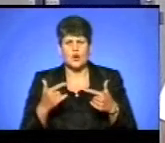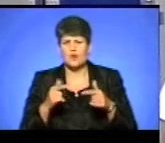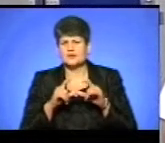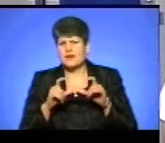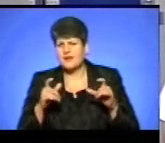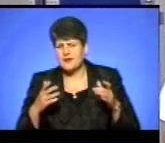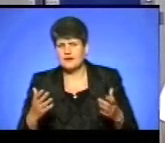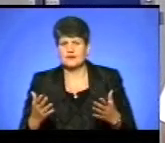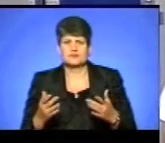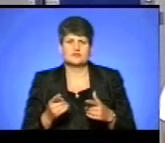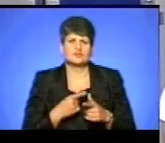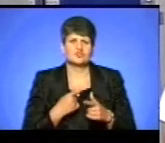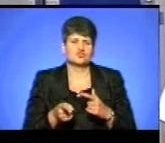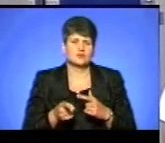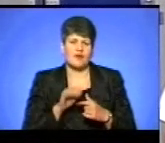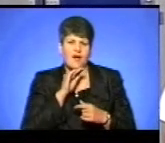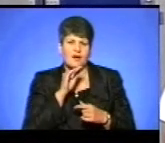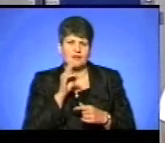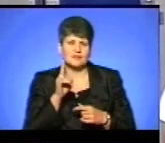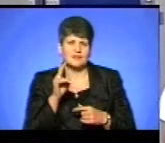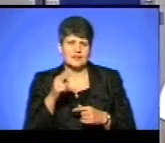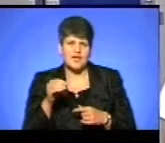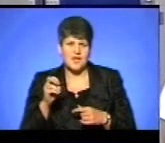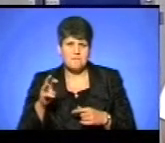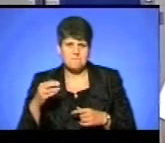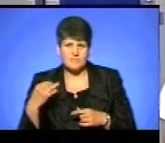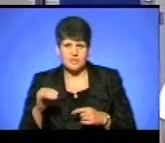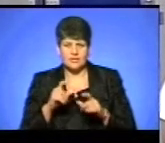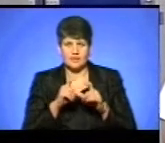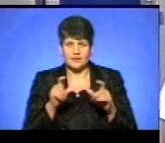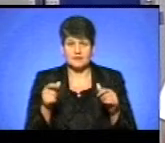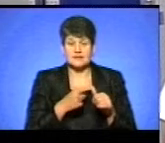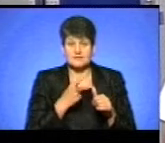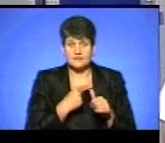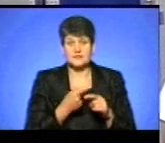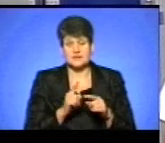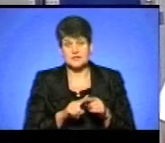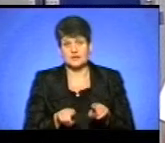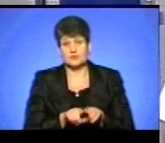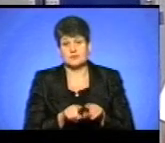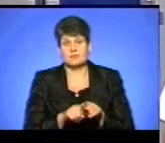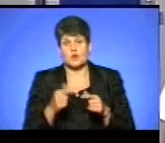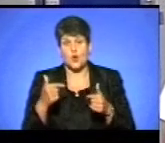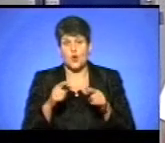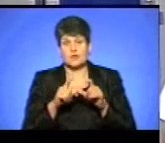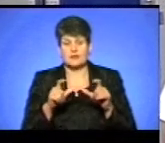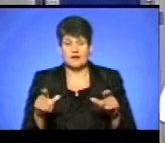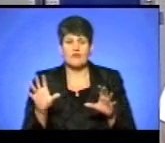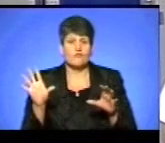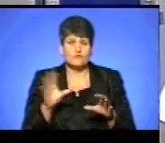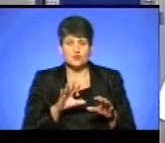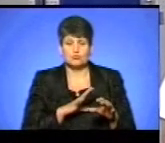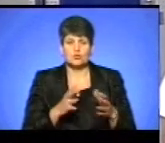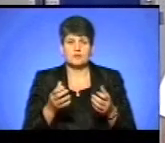ні якихось академій, як вони зараз їх називають. Фактично, це є той самий готель. Тобто, все було прийнято з